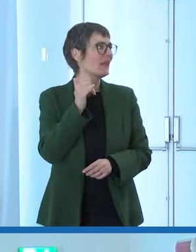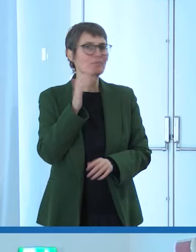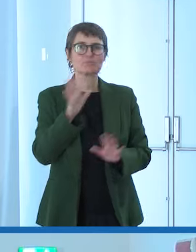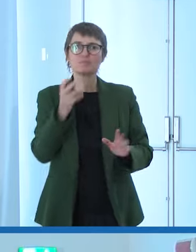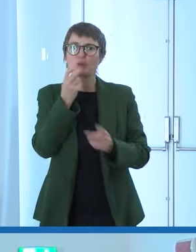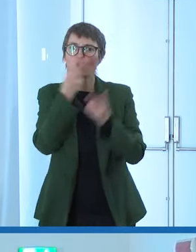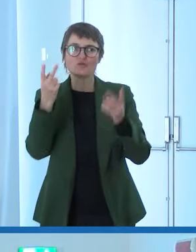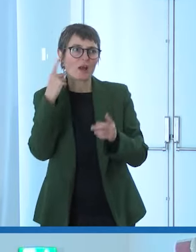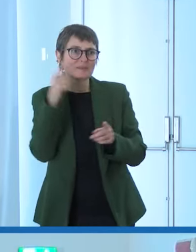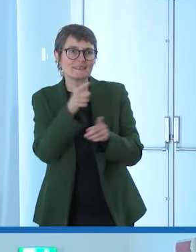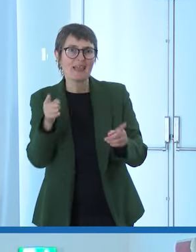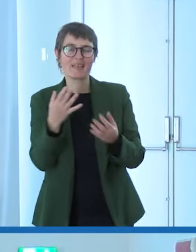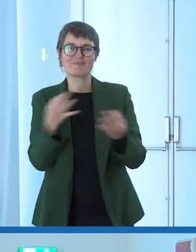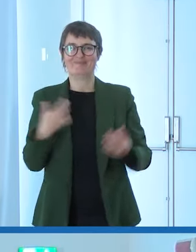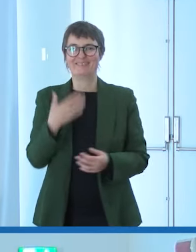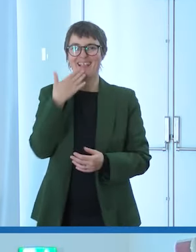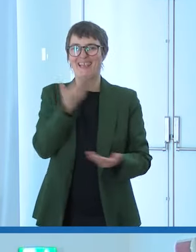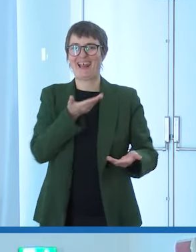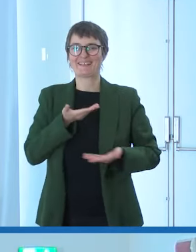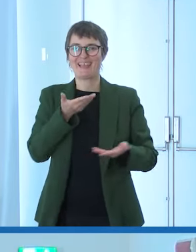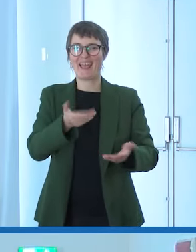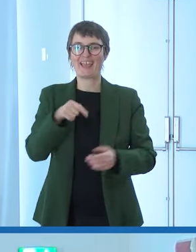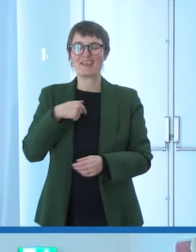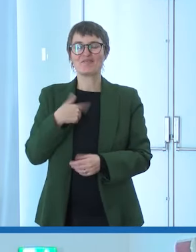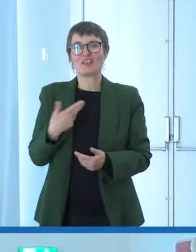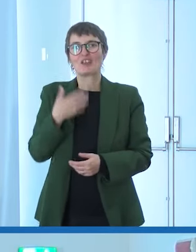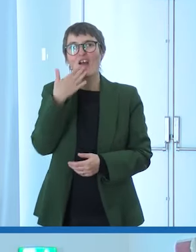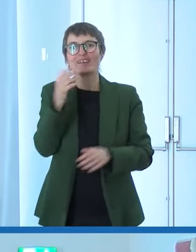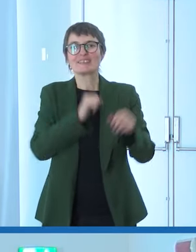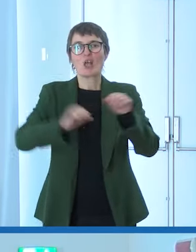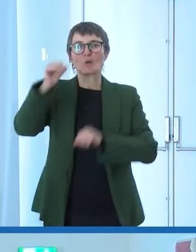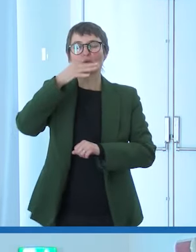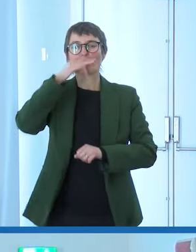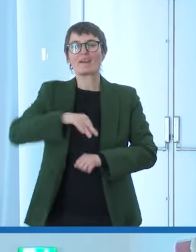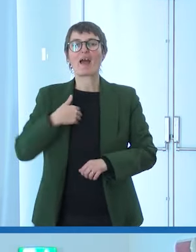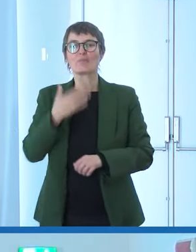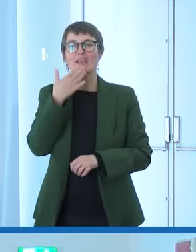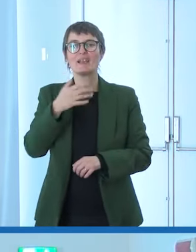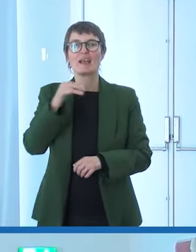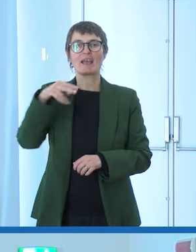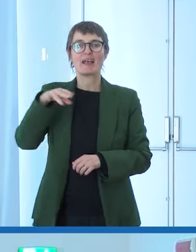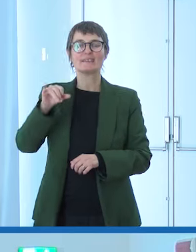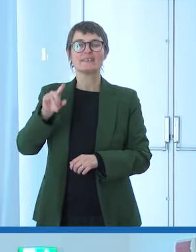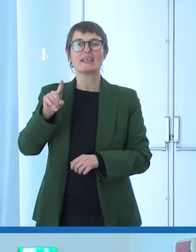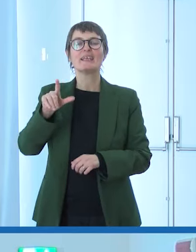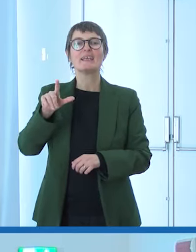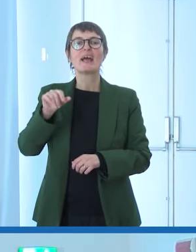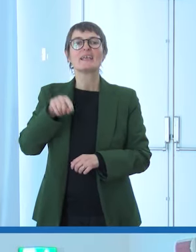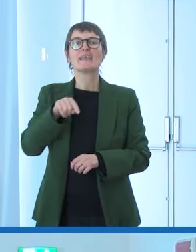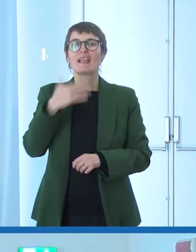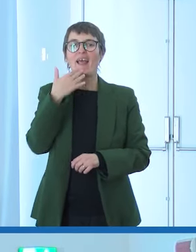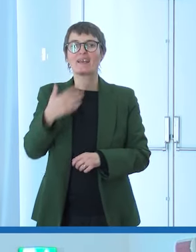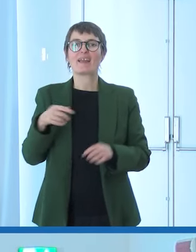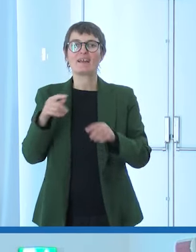innanzitutto grazie per l'invito ringrazio Superabili ringrazio Lina ringrazio l'agenzia a dire con